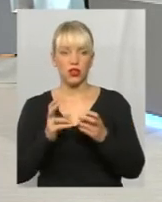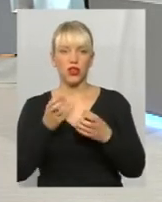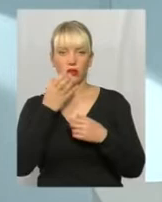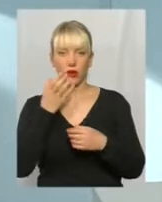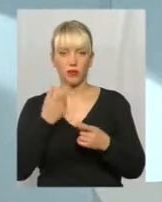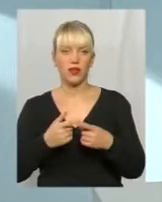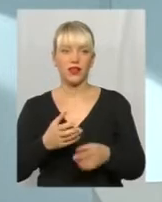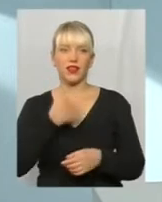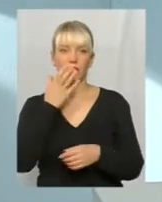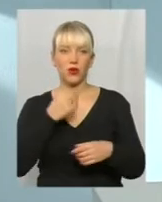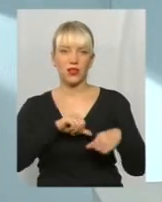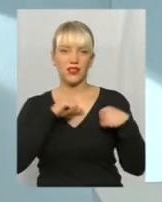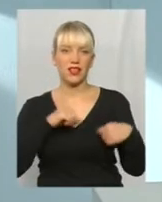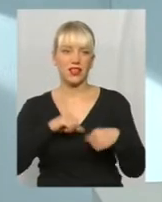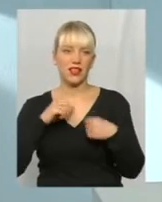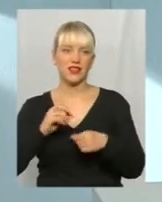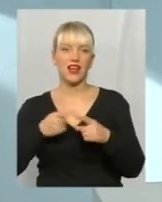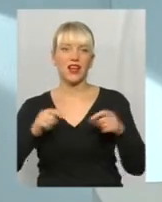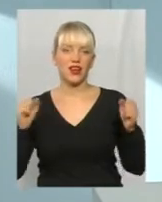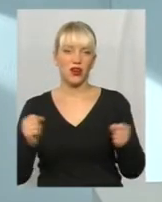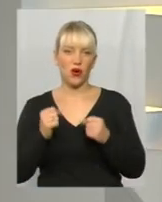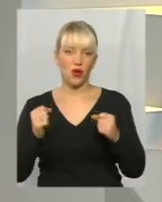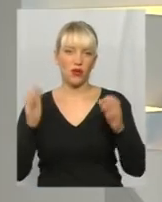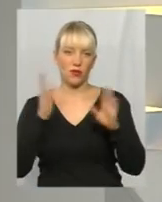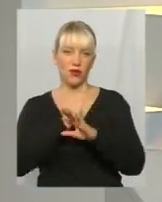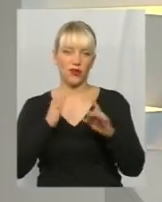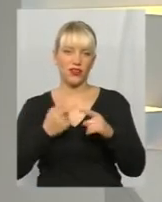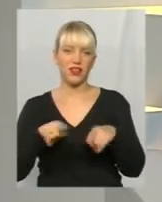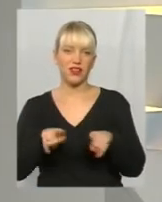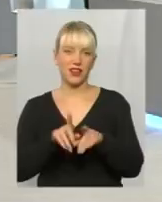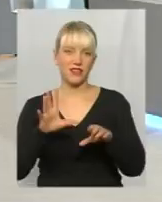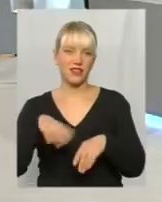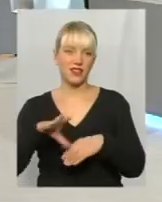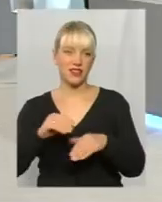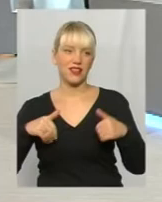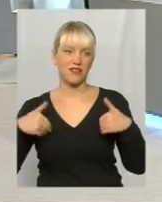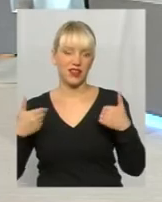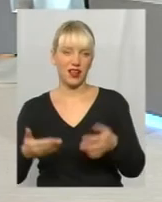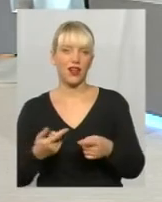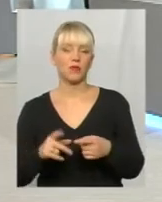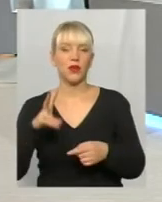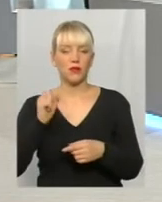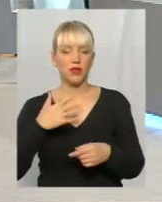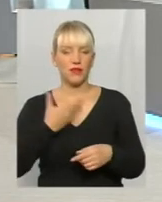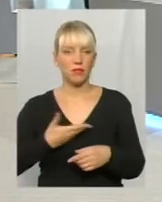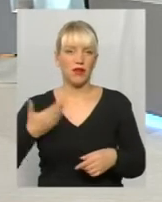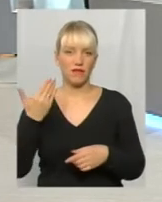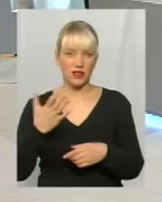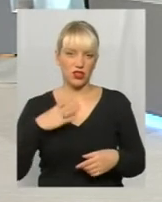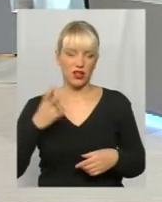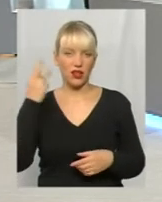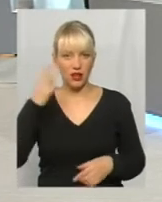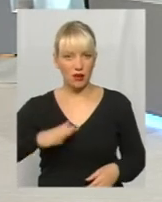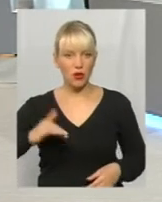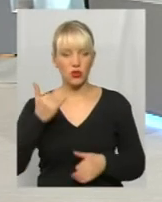середець і холодом погоди. Ну це нормально. Я всіх теж вітаю. Тим паче ми вас дуже чекали на Хмельниччині, адже сьогодні у